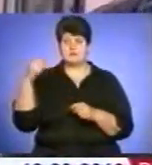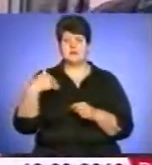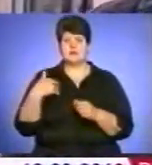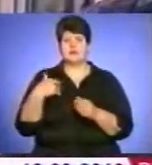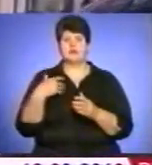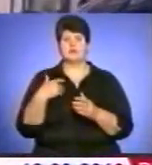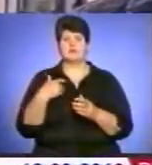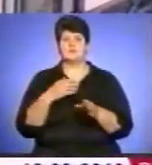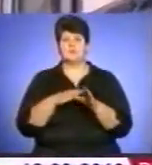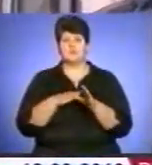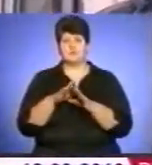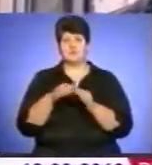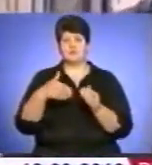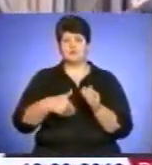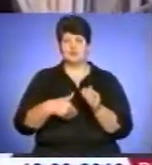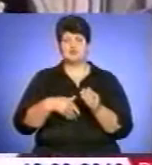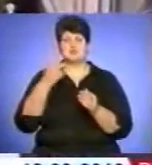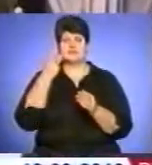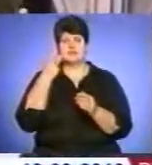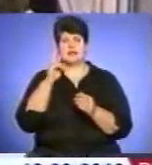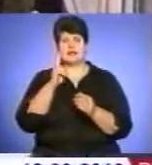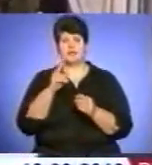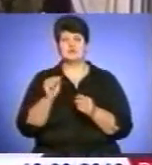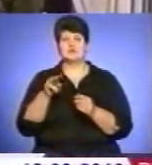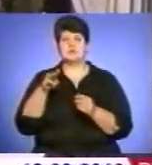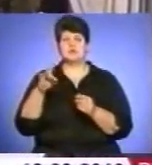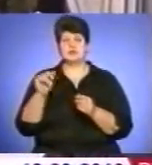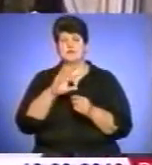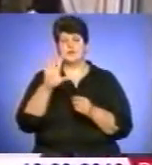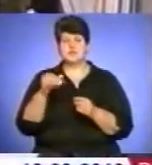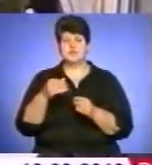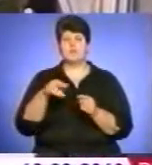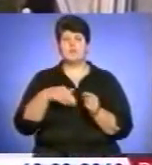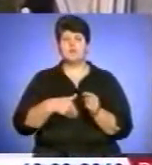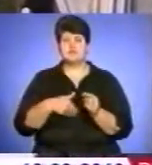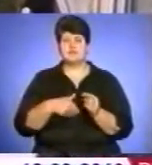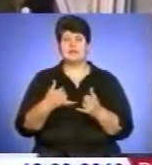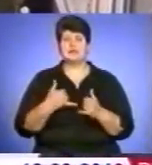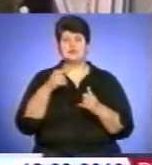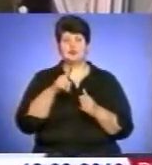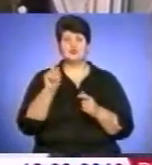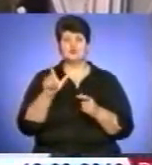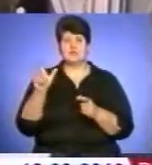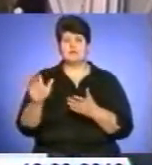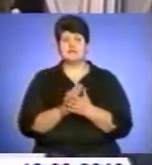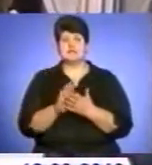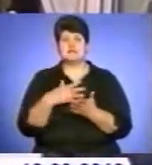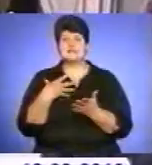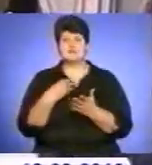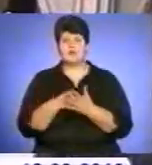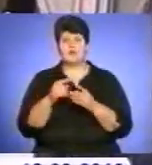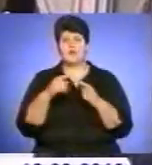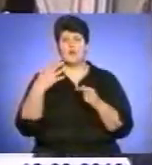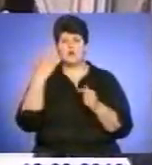завжди і католицького, і православного, всіх постів. Тому що це дано Богом для того, щоб людина очистила свій організм і